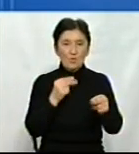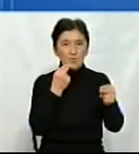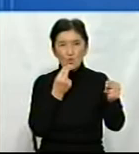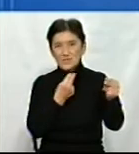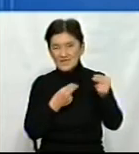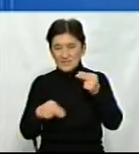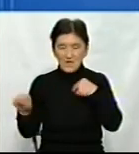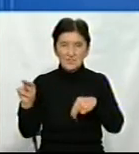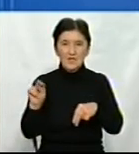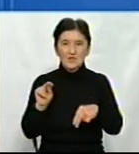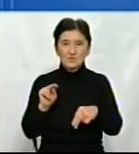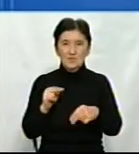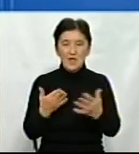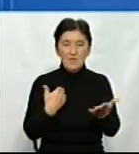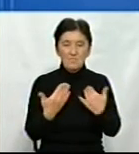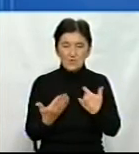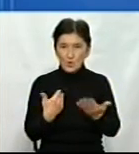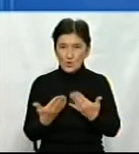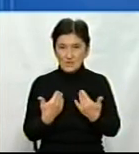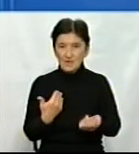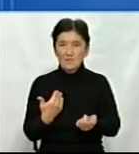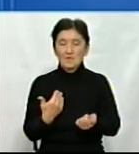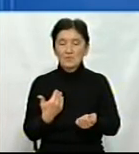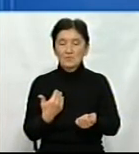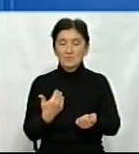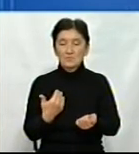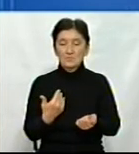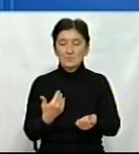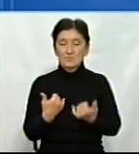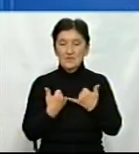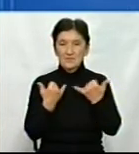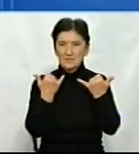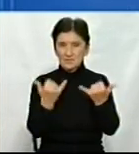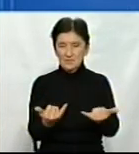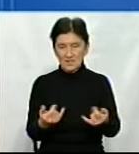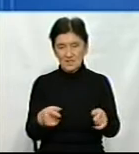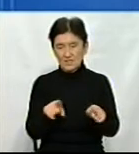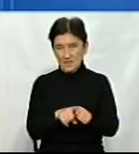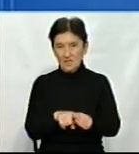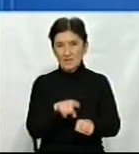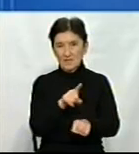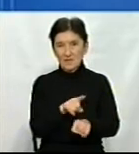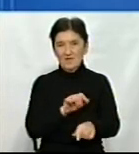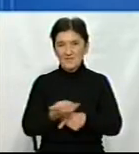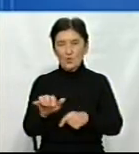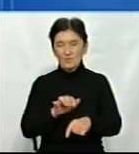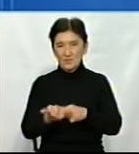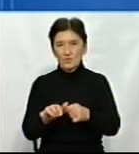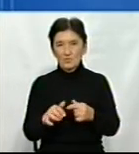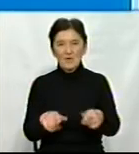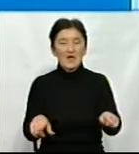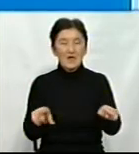найкращі підходи для акурату таких крафтових виробників. Так,